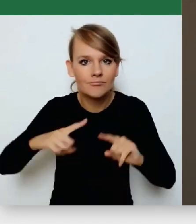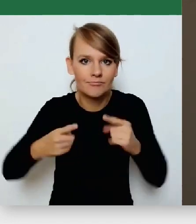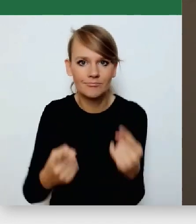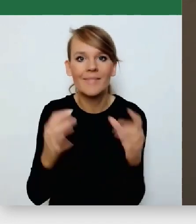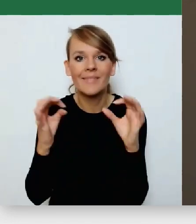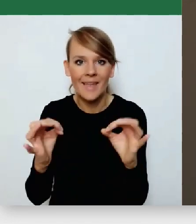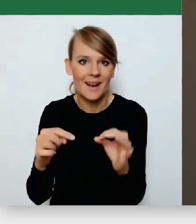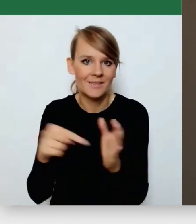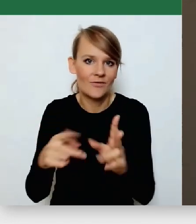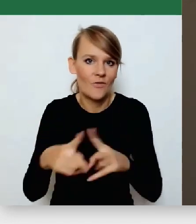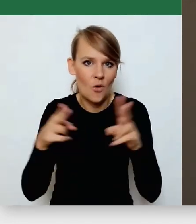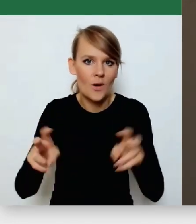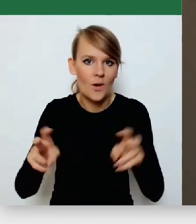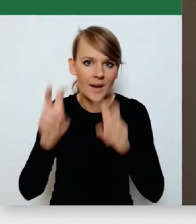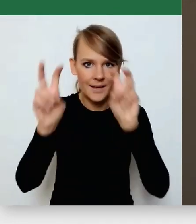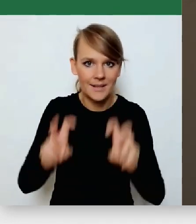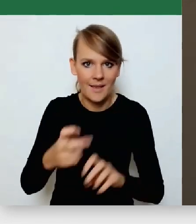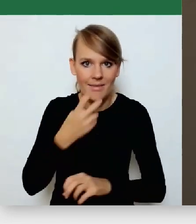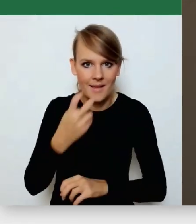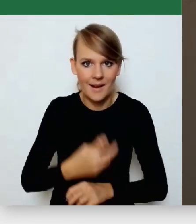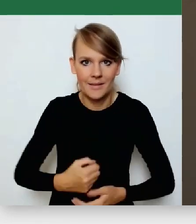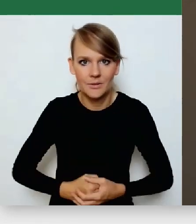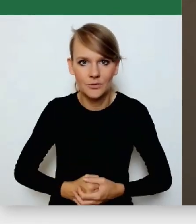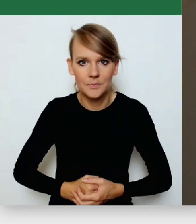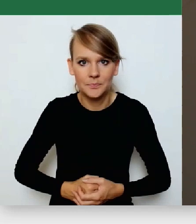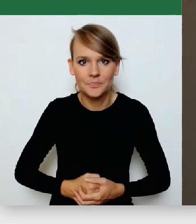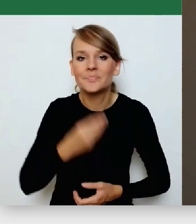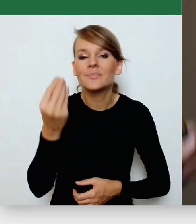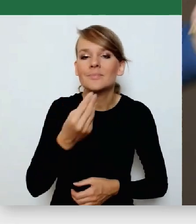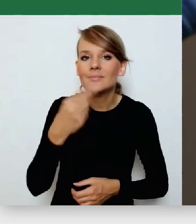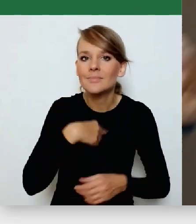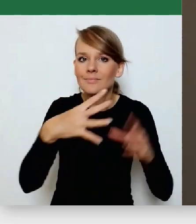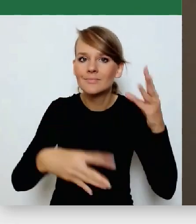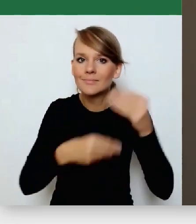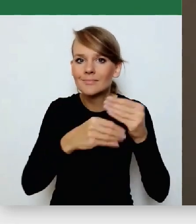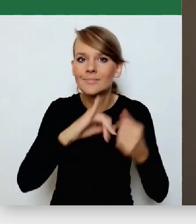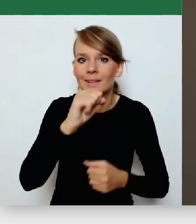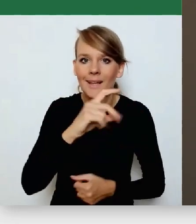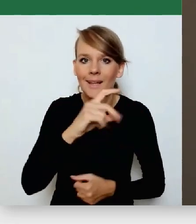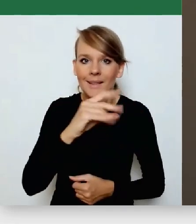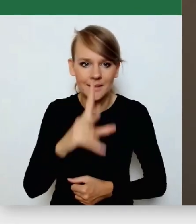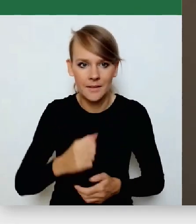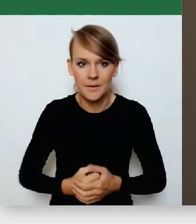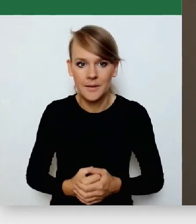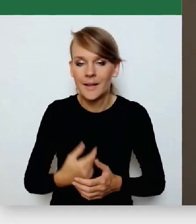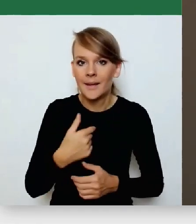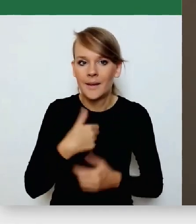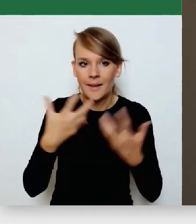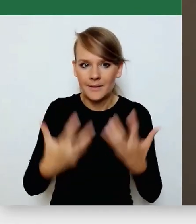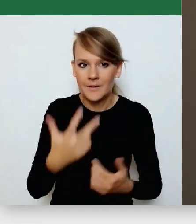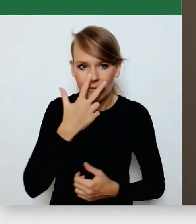energetycznym. I też jeszcze słowo do tego, o czym mówił Jacek. Ja chcę wyraźnie powiedzieć i podkreślić,